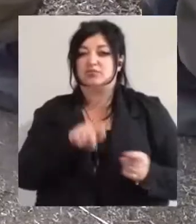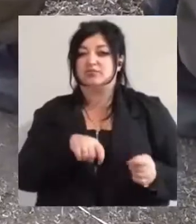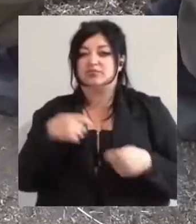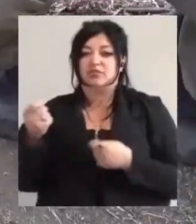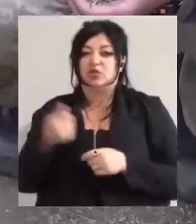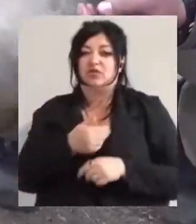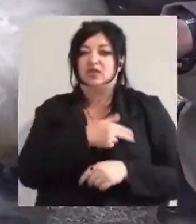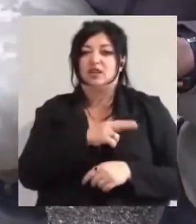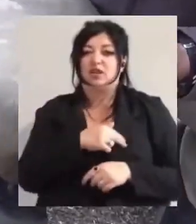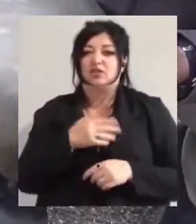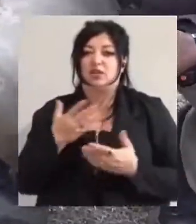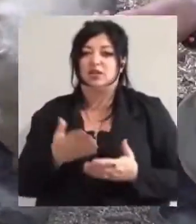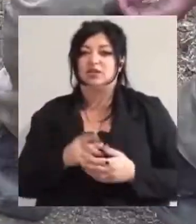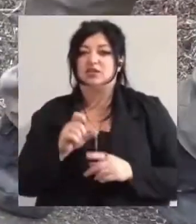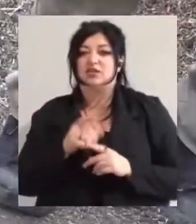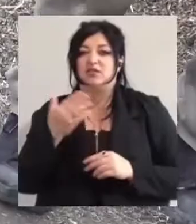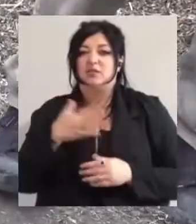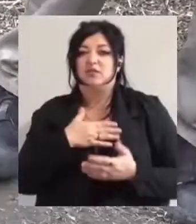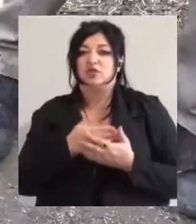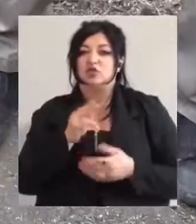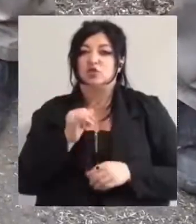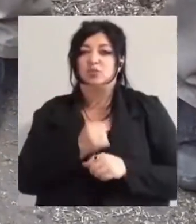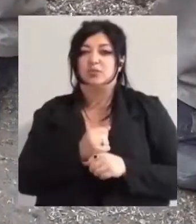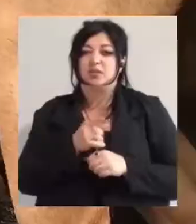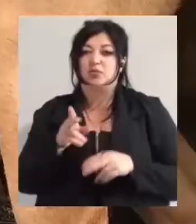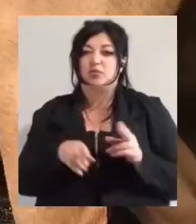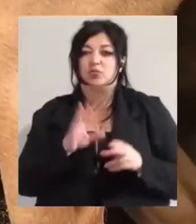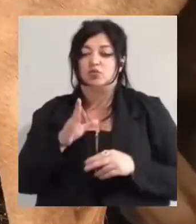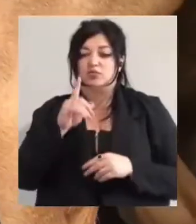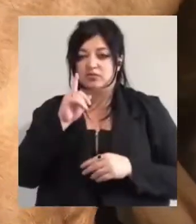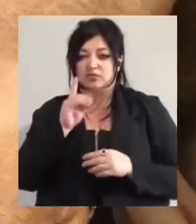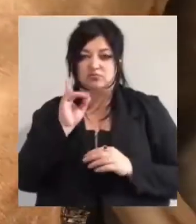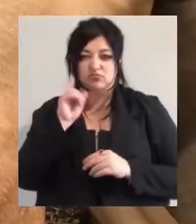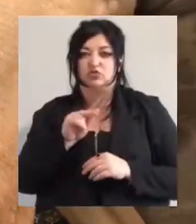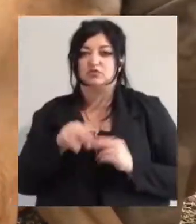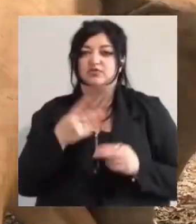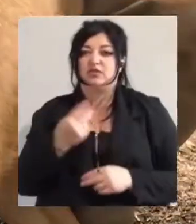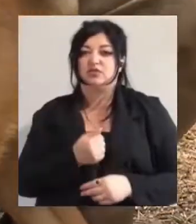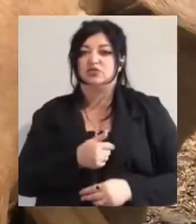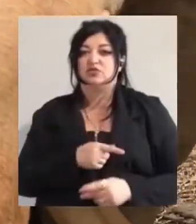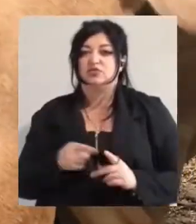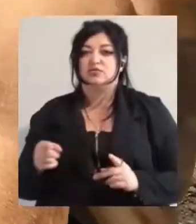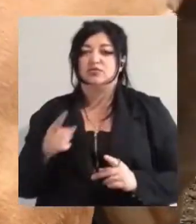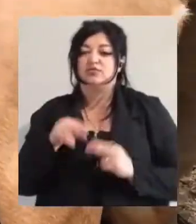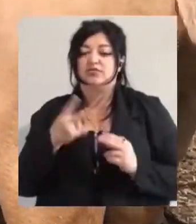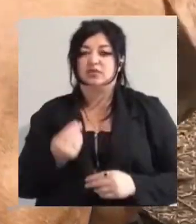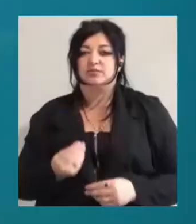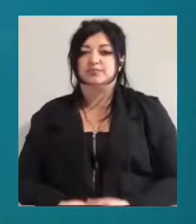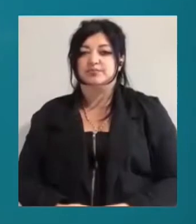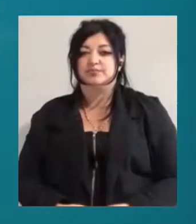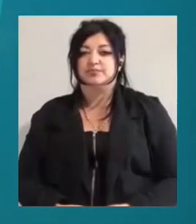волонтерів, чи робитимуть те на операцію, буде відомо за два тижні. Юлія Мельничук, Олексій Мурашкін. Новини на Суспільному. Одеса.